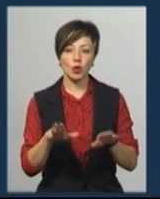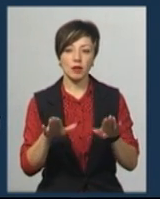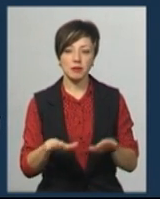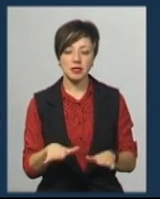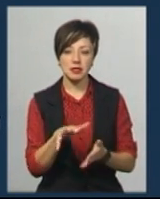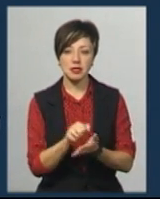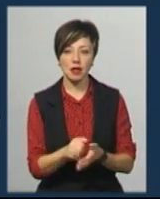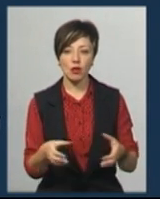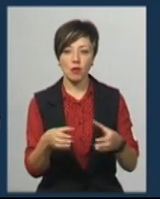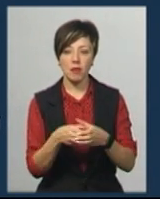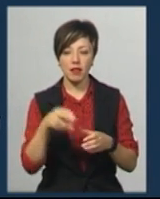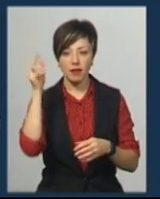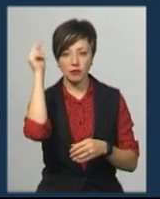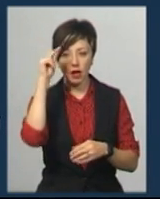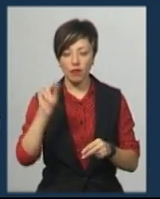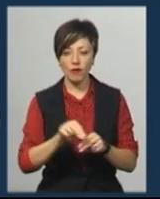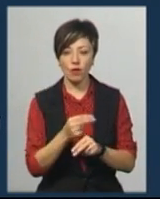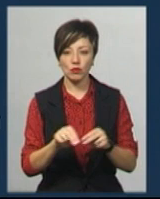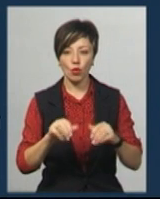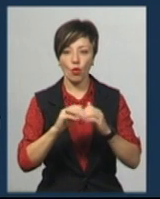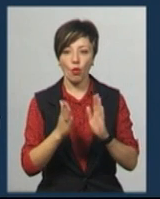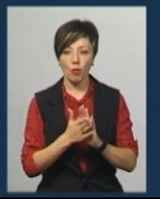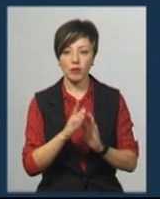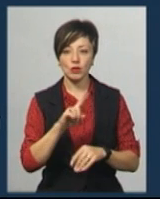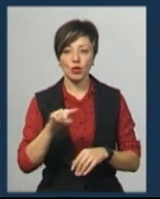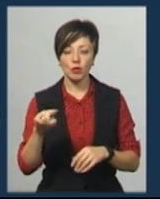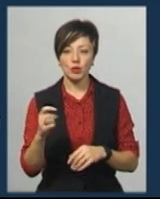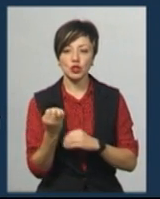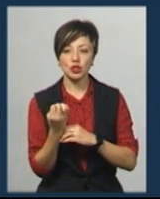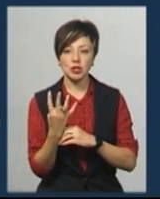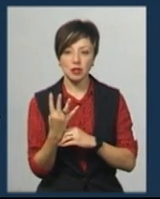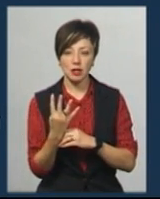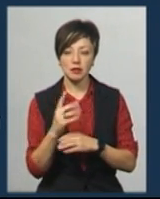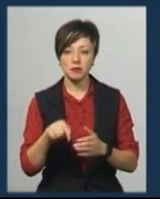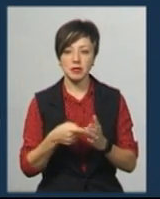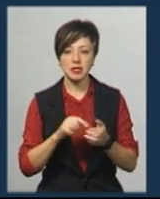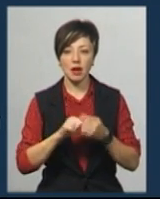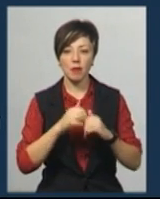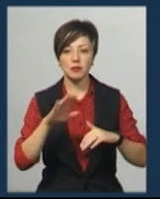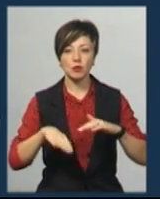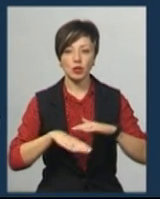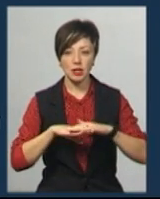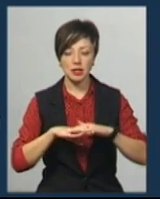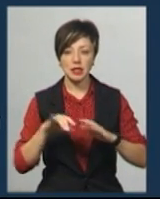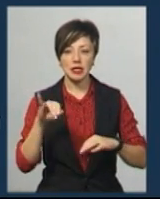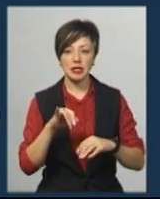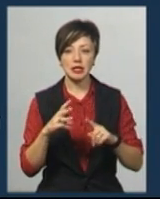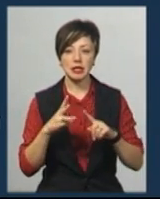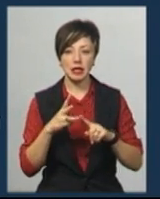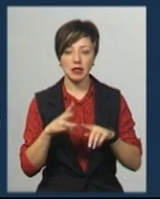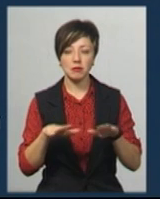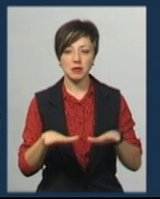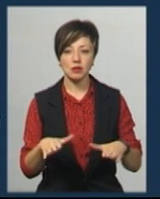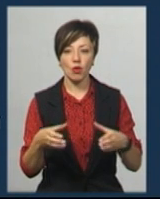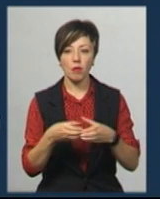зайняла команда навчально-виховного комплексу номер 14 місто Кам'янець-Подільський. І третє місце